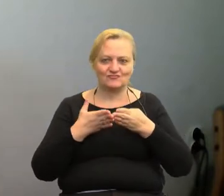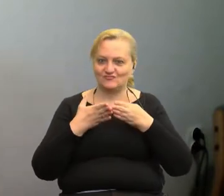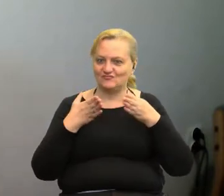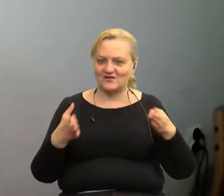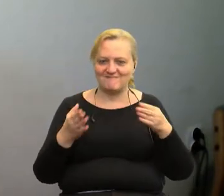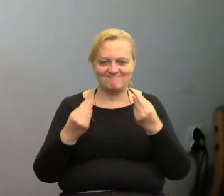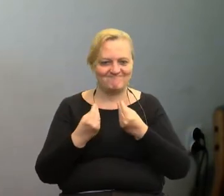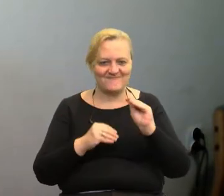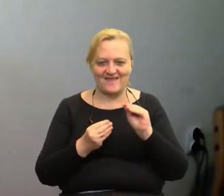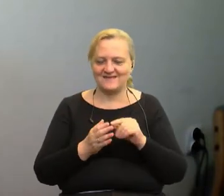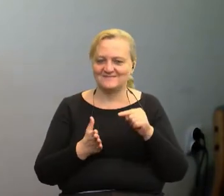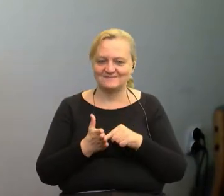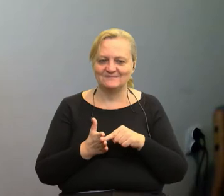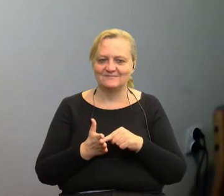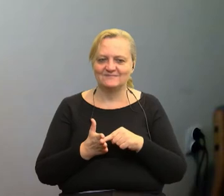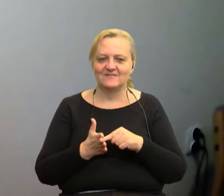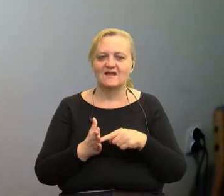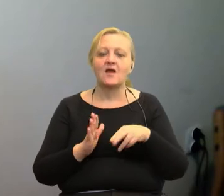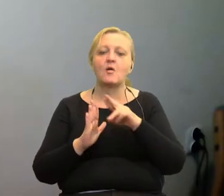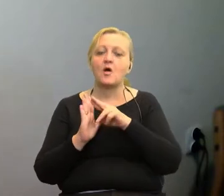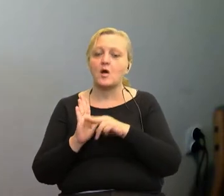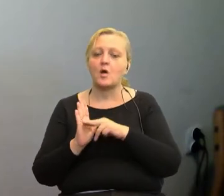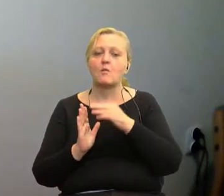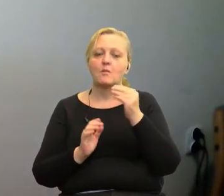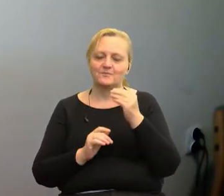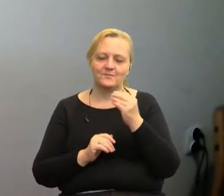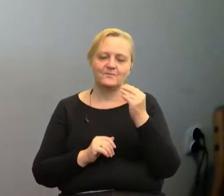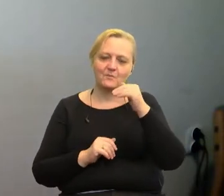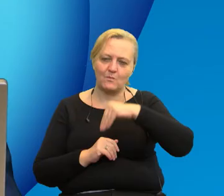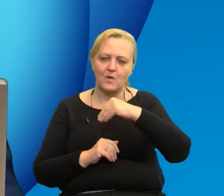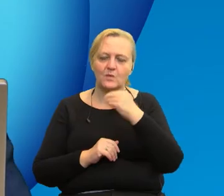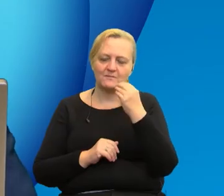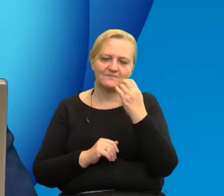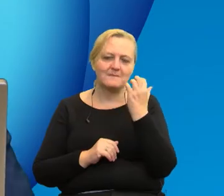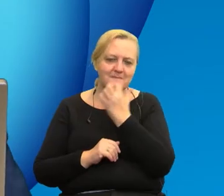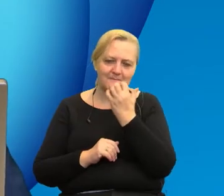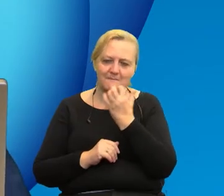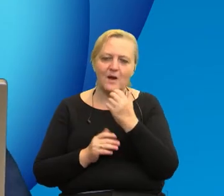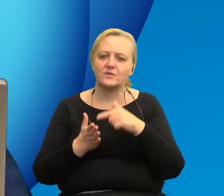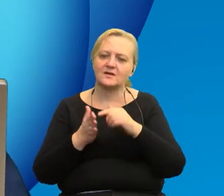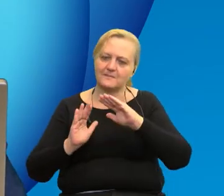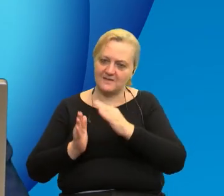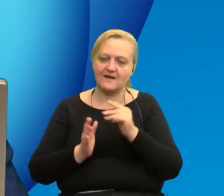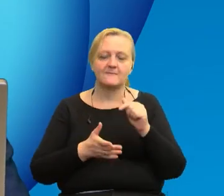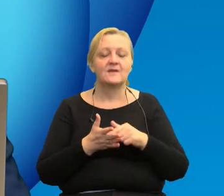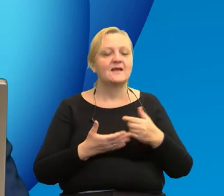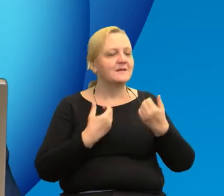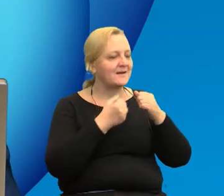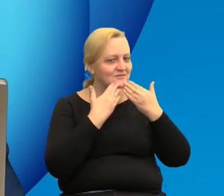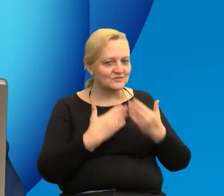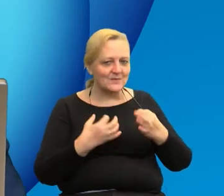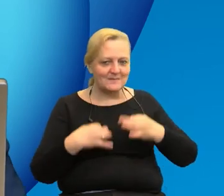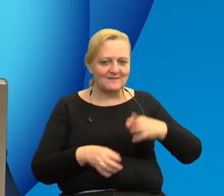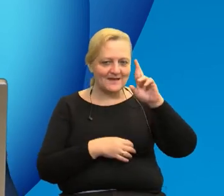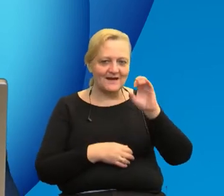region Południowego Bałtyku. Rozumiem. Bardzo dziękujemy Panie Rafale. To